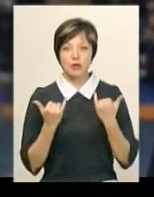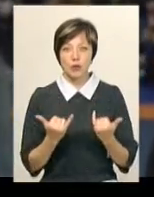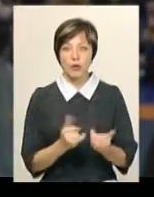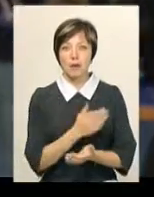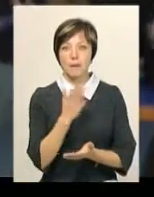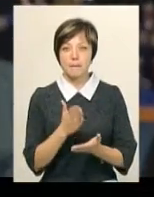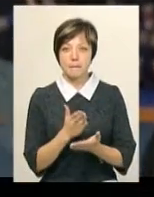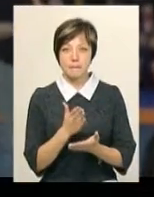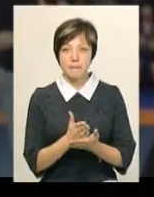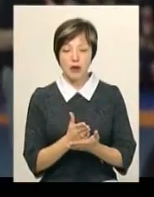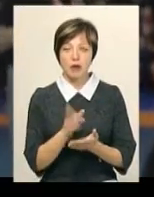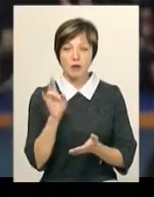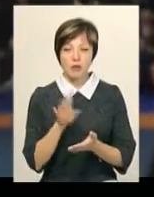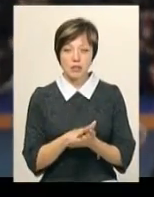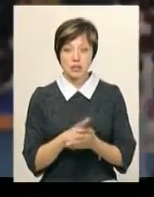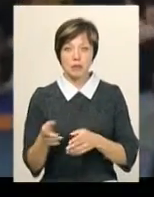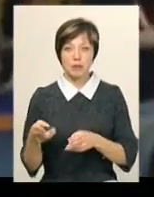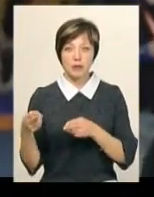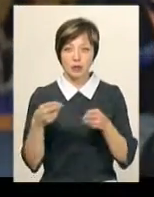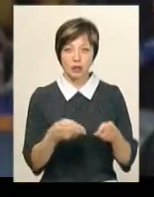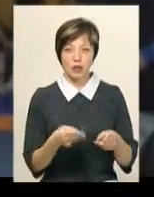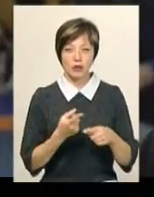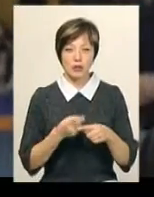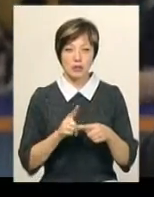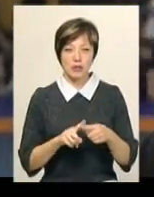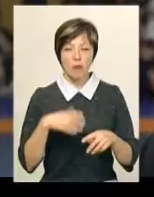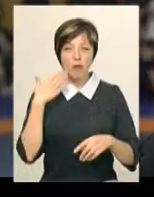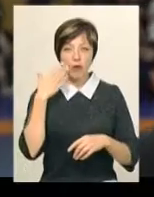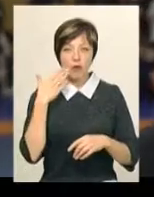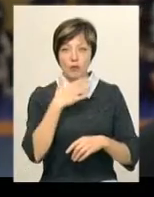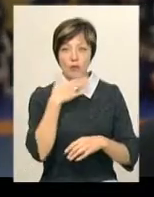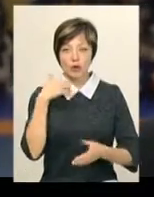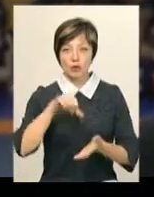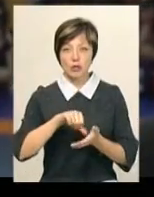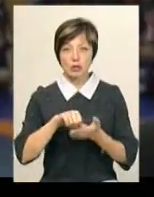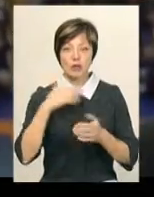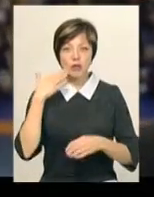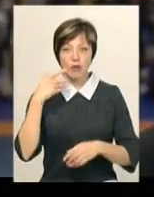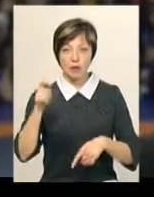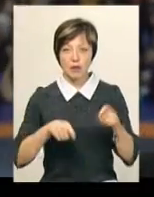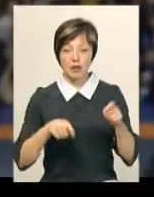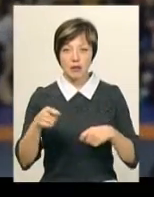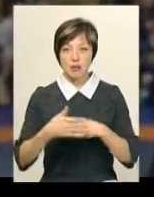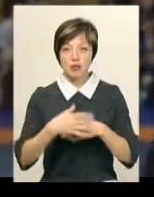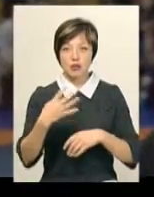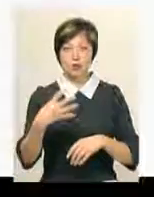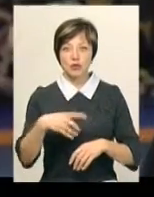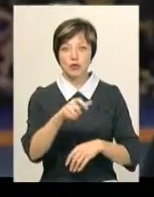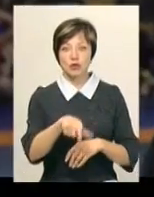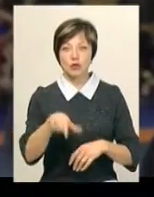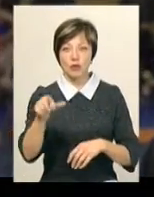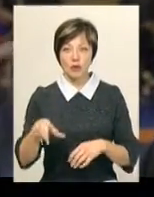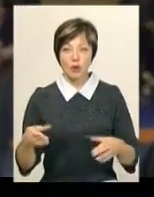вже приїжджають в нас постійно це Молдова, дуже багато учасників Молдови приїхало. Це близько 40 чоловік.